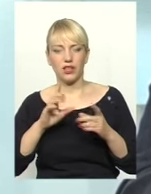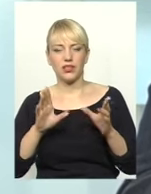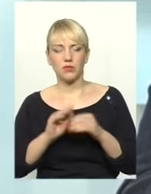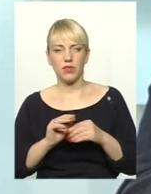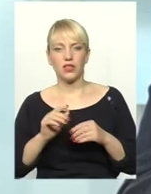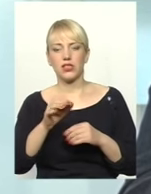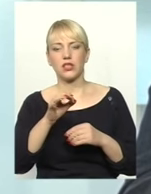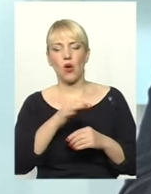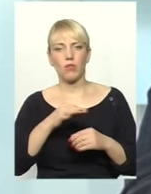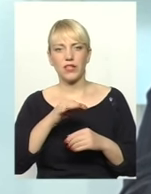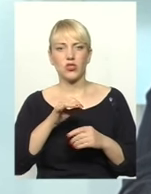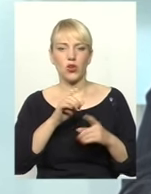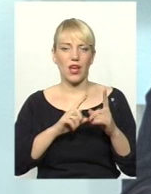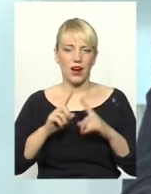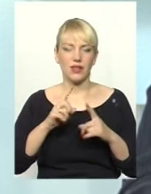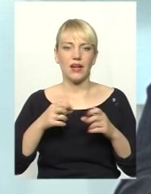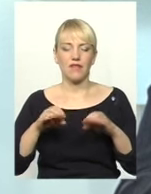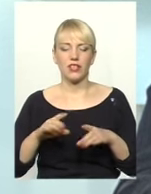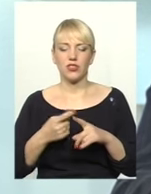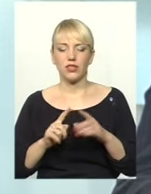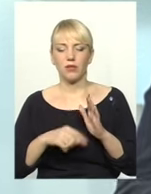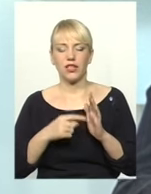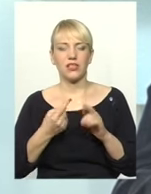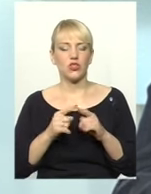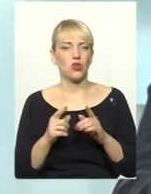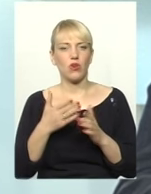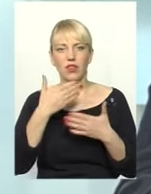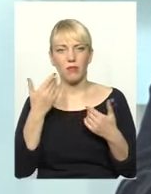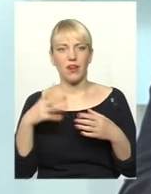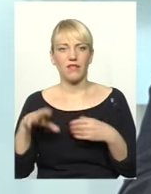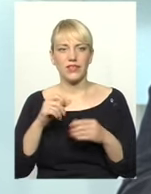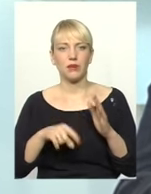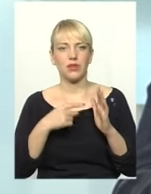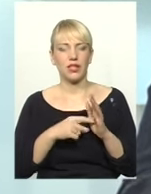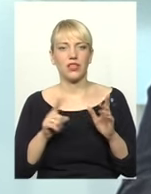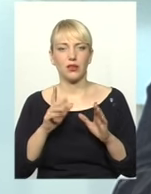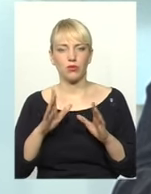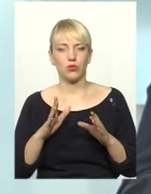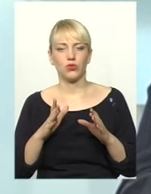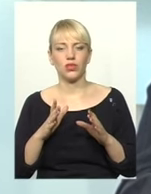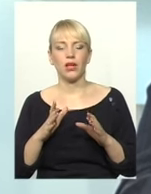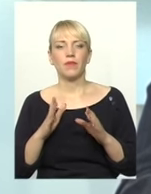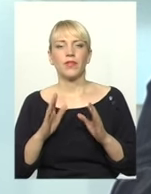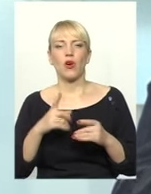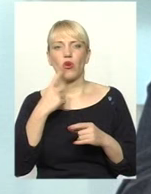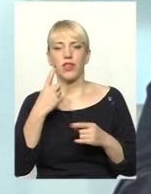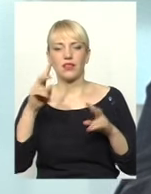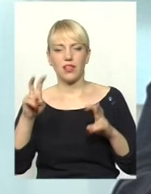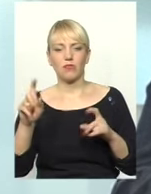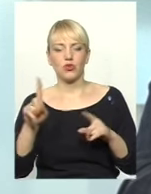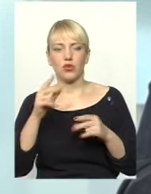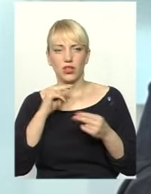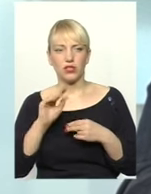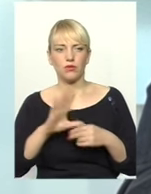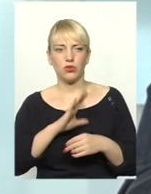обласною радою вирішити питання. Цього сьогодні, на жаль, немає. І ці всі розмови, які будуть зводитися, я ще раз кажу, за одну тему, що краще